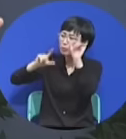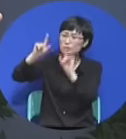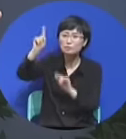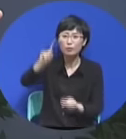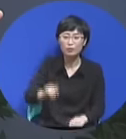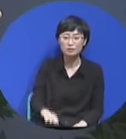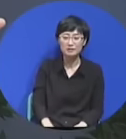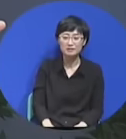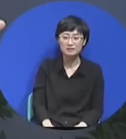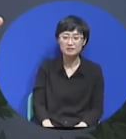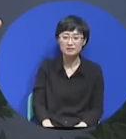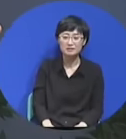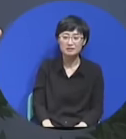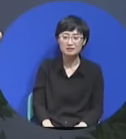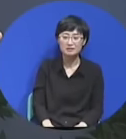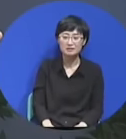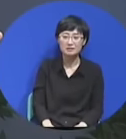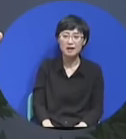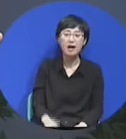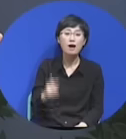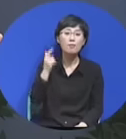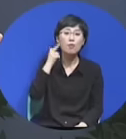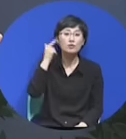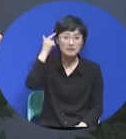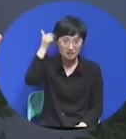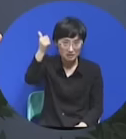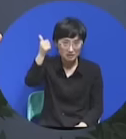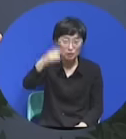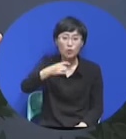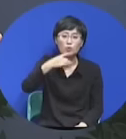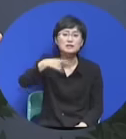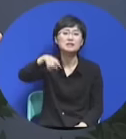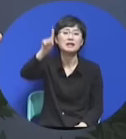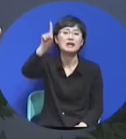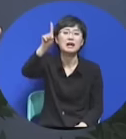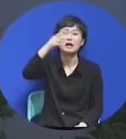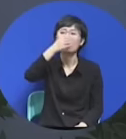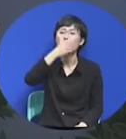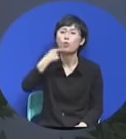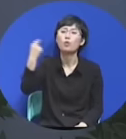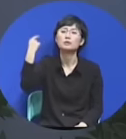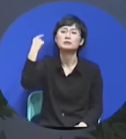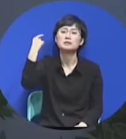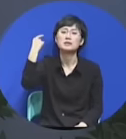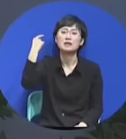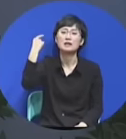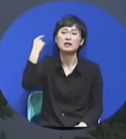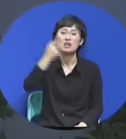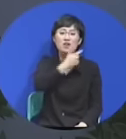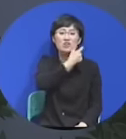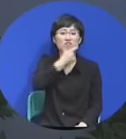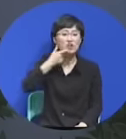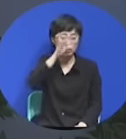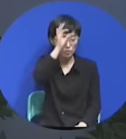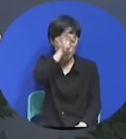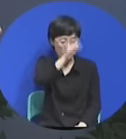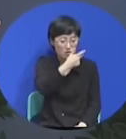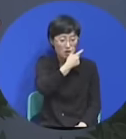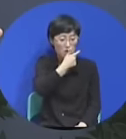패스트 오브 가스피리라 이랍니다. 이 오브라 말은 같은 놈과 같다는 말이에요.